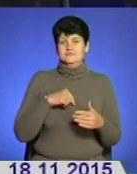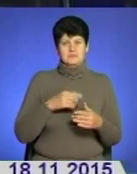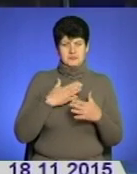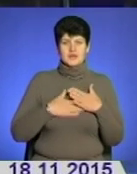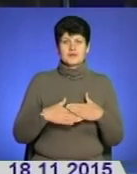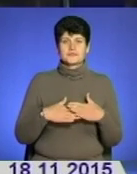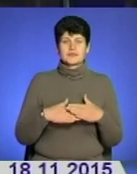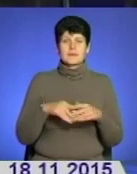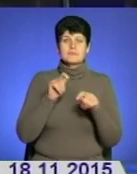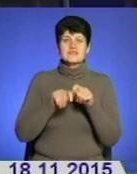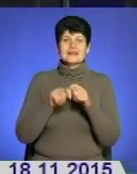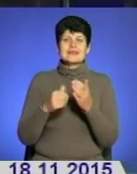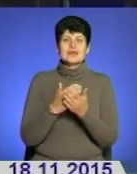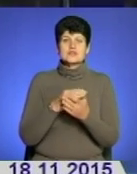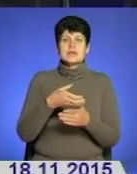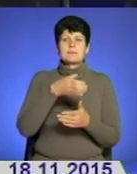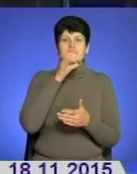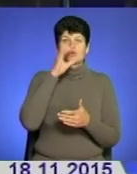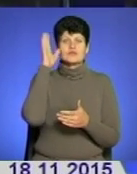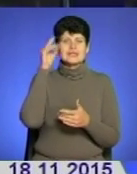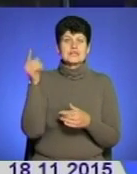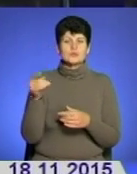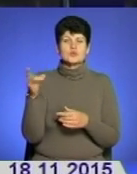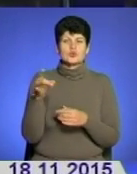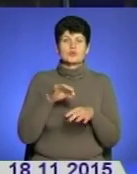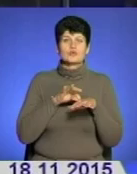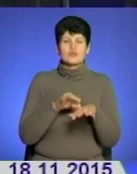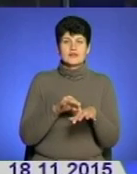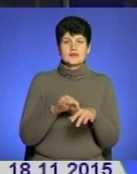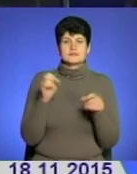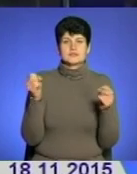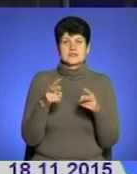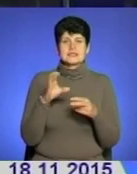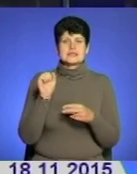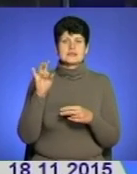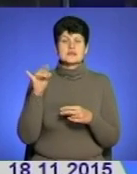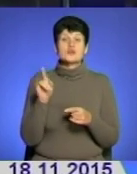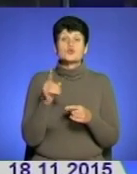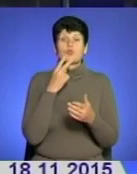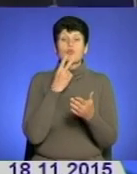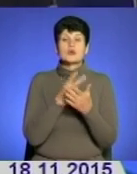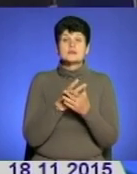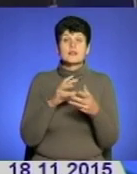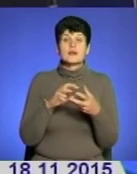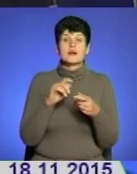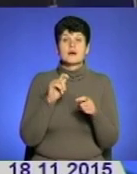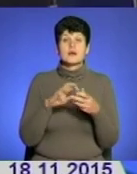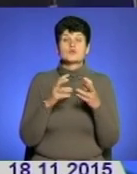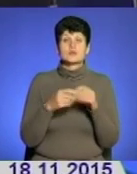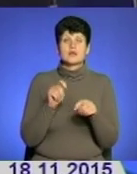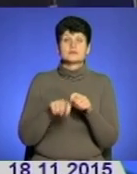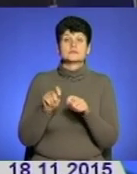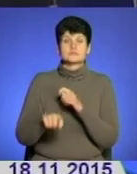Моніторинг якості питної води Тернопільського району провели фахівці Держсанепідемслужби, що показали результати досліджень у нашому